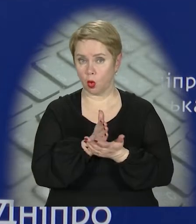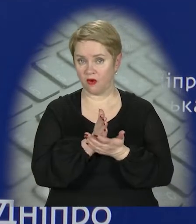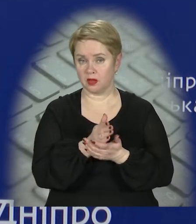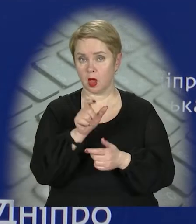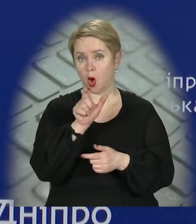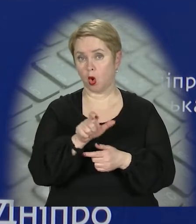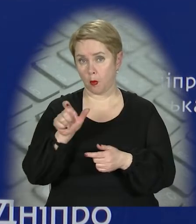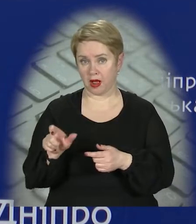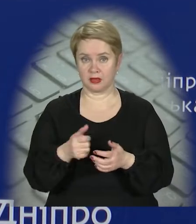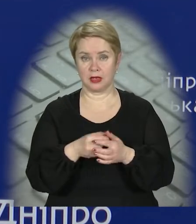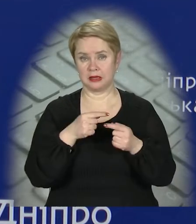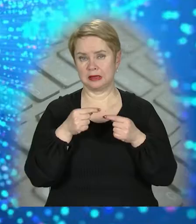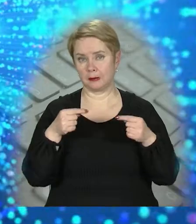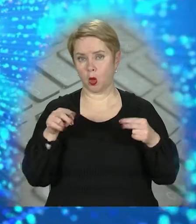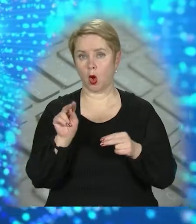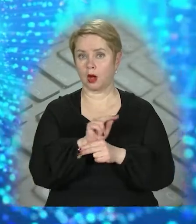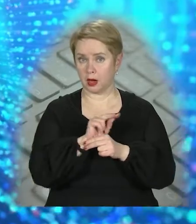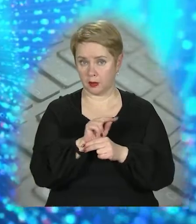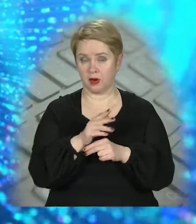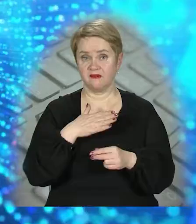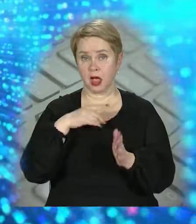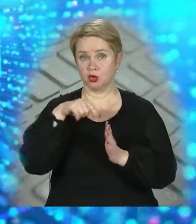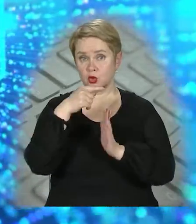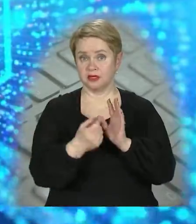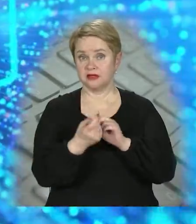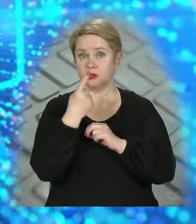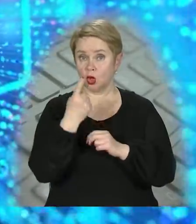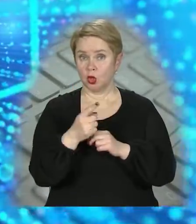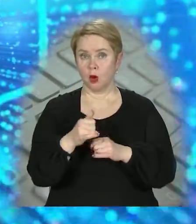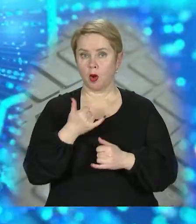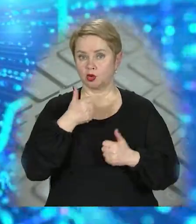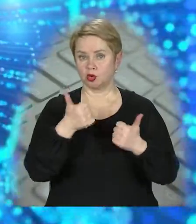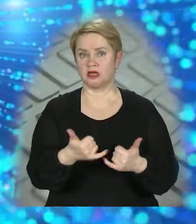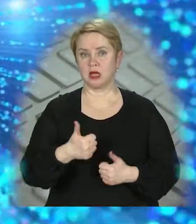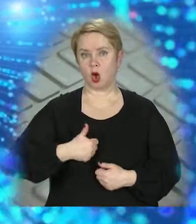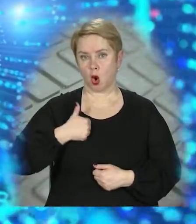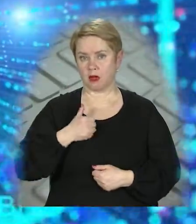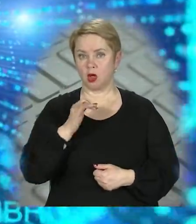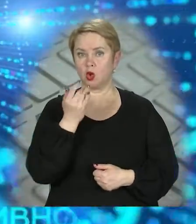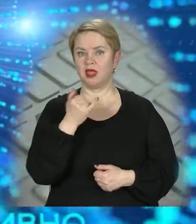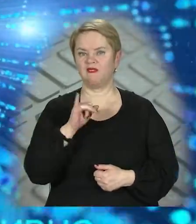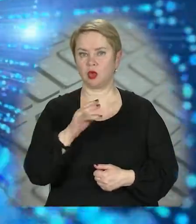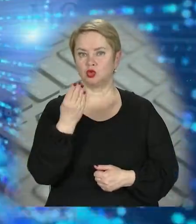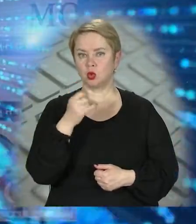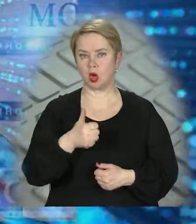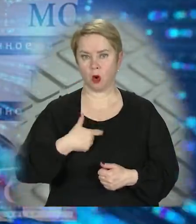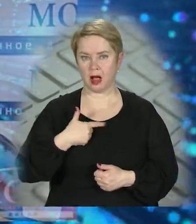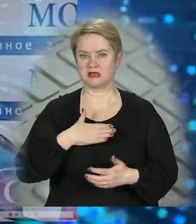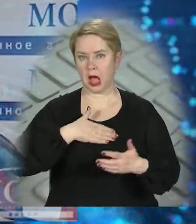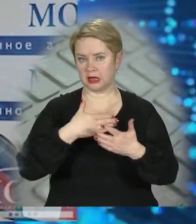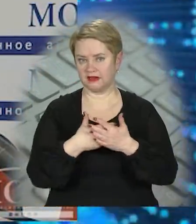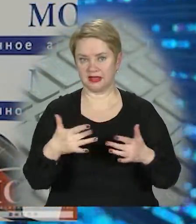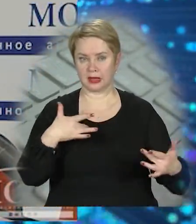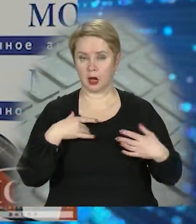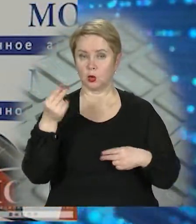громадян, дрібного ремонту. І в нашому місті з'явився ще один почесний громадянин. Це Іван Шулик. Громадський діяч, активіст та